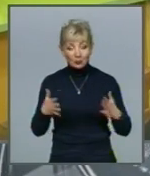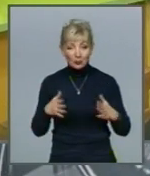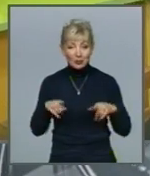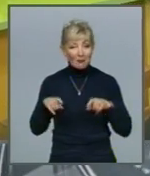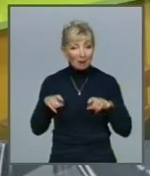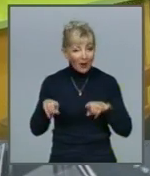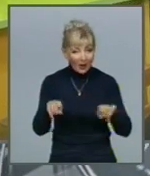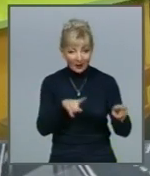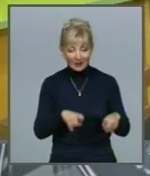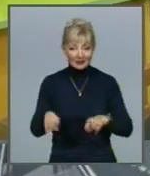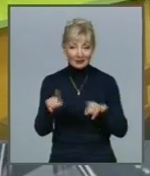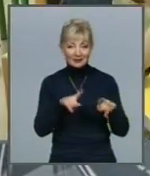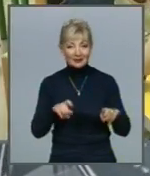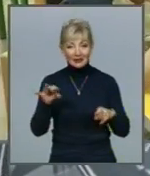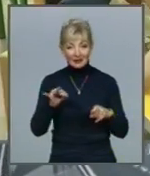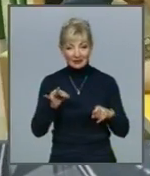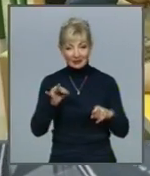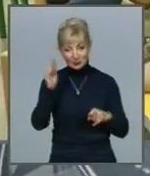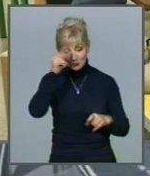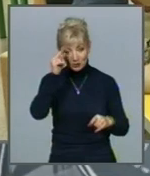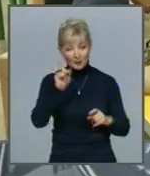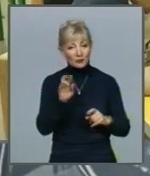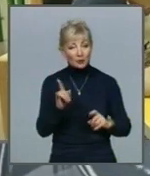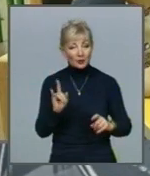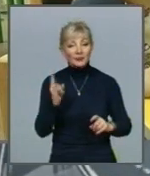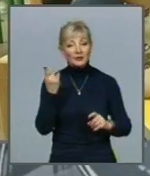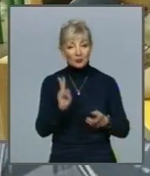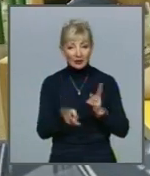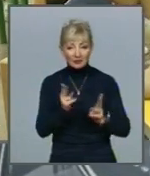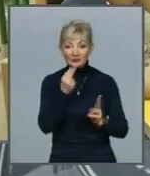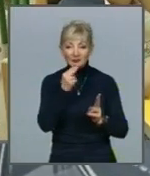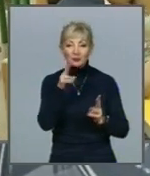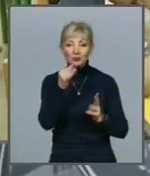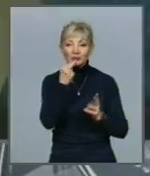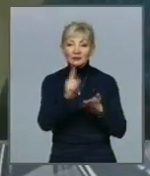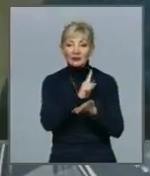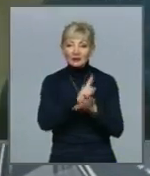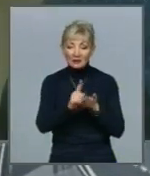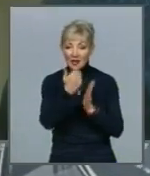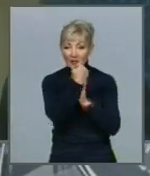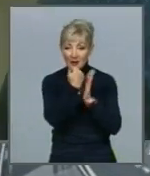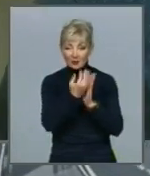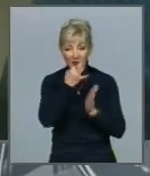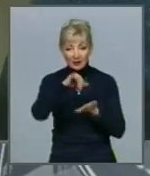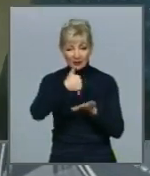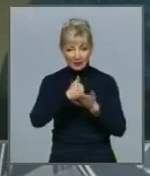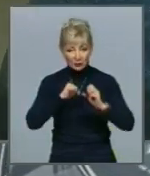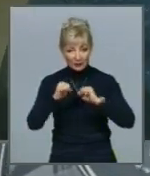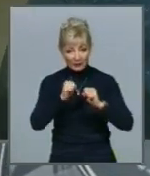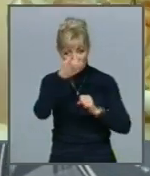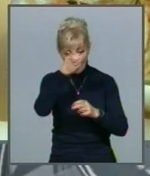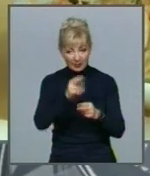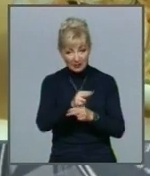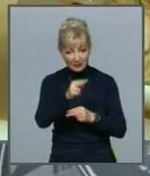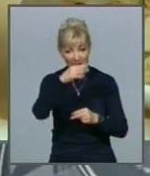і займатися Аби дитині готували страви за дієтичним меню, кажуть у департаменті освіти, батькам